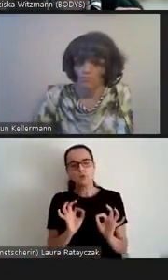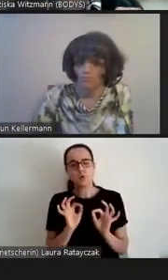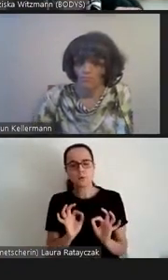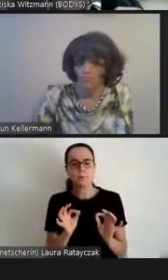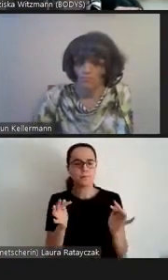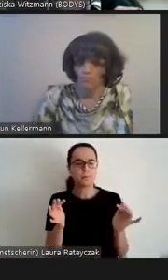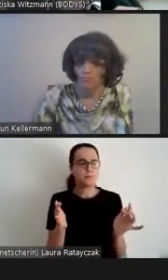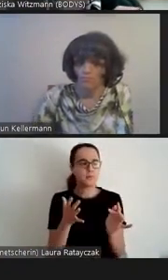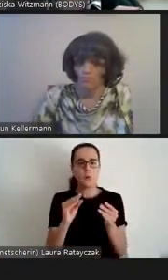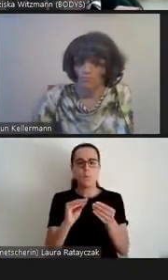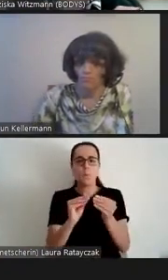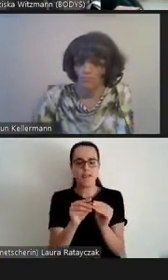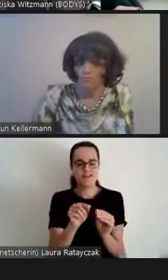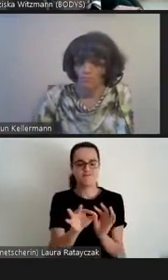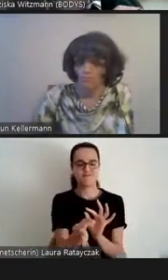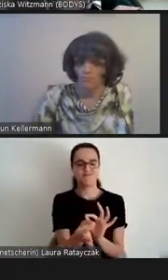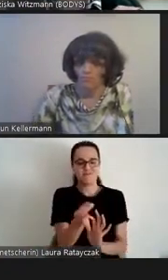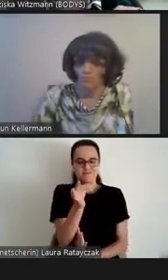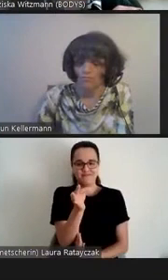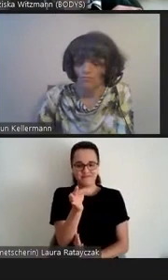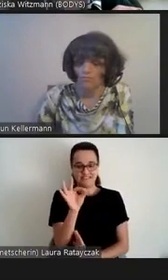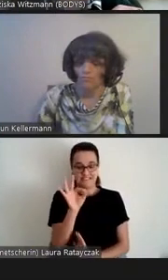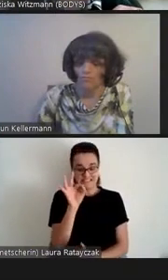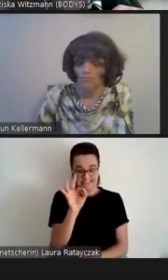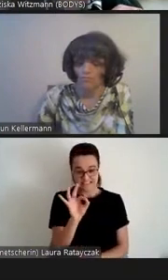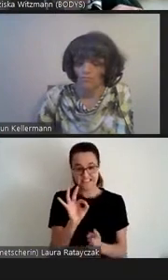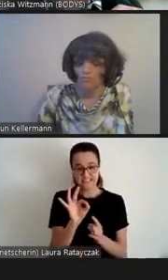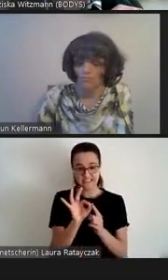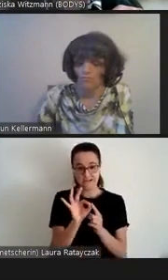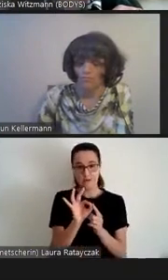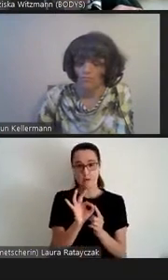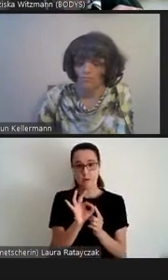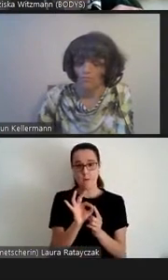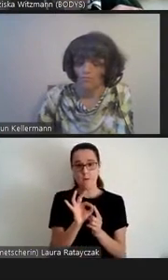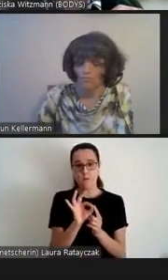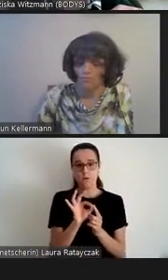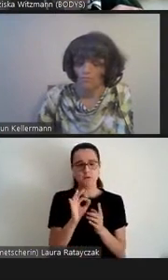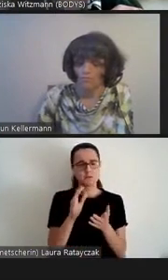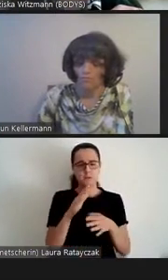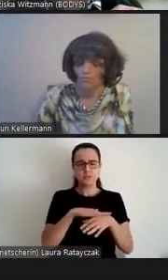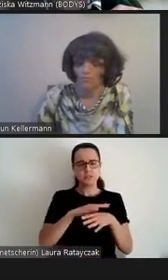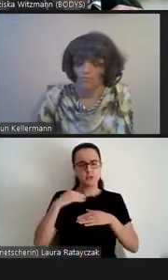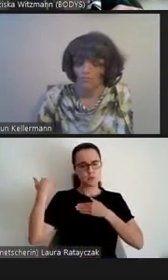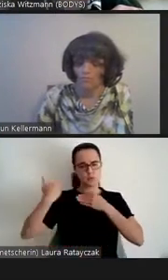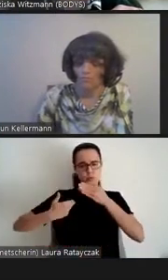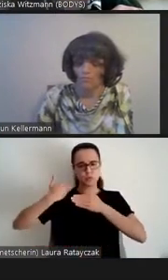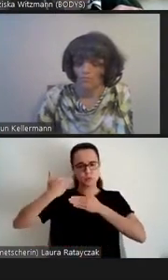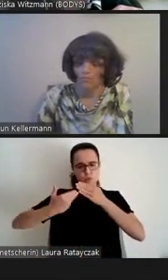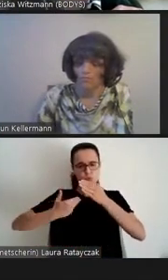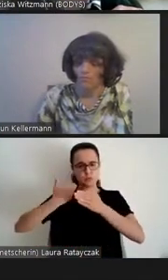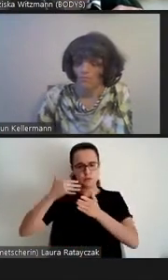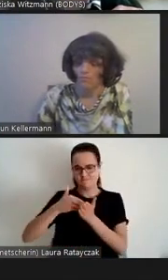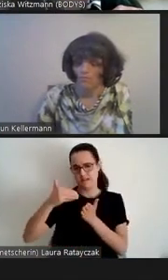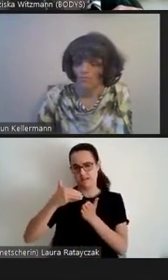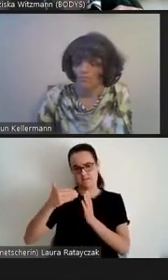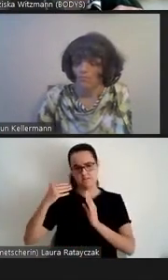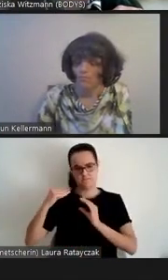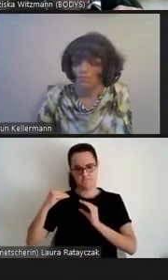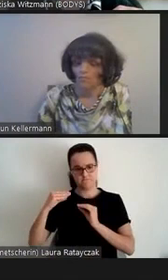Probleme durch die Zeiten hinweg verfolgt werden.